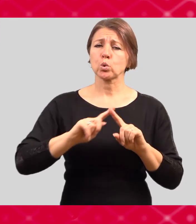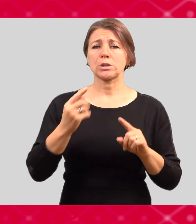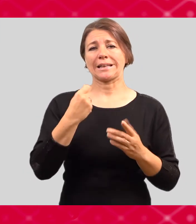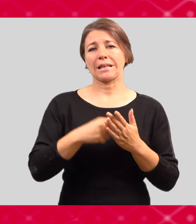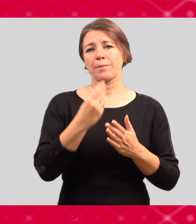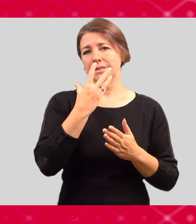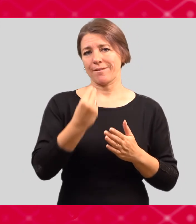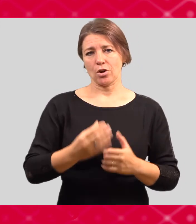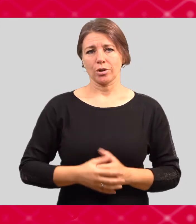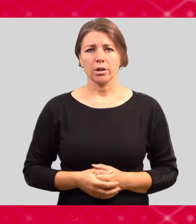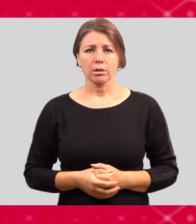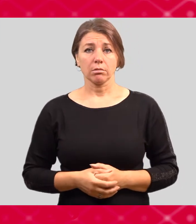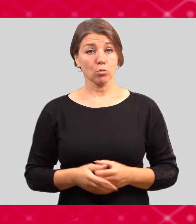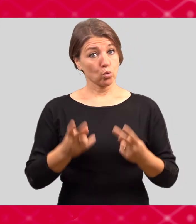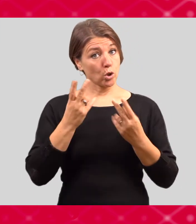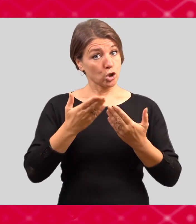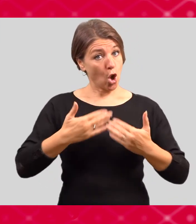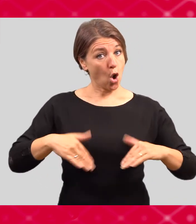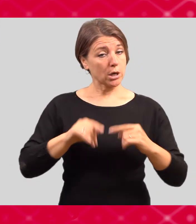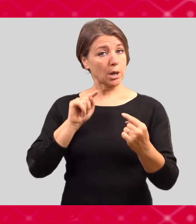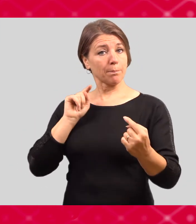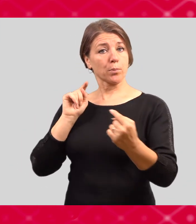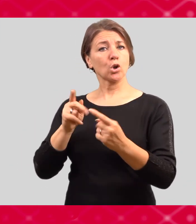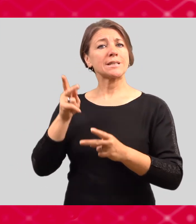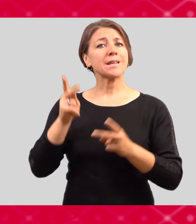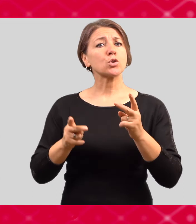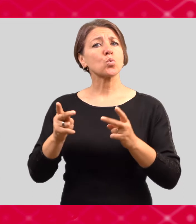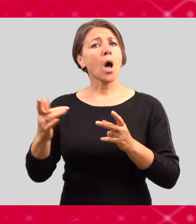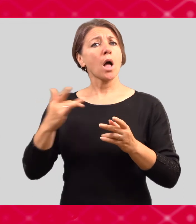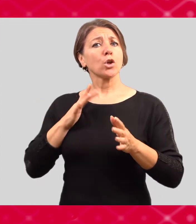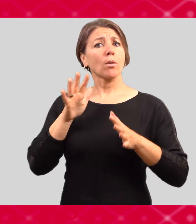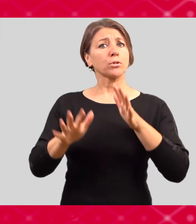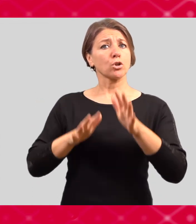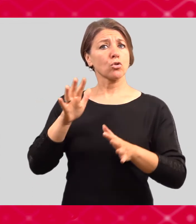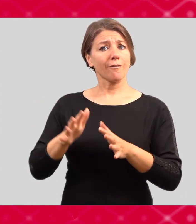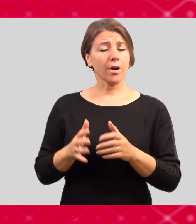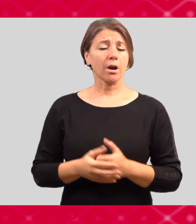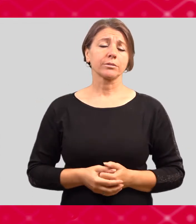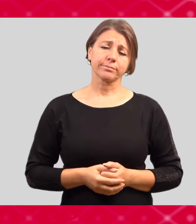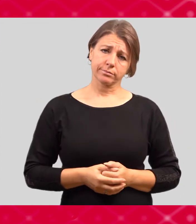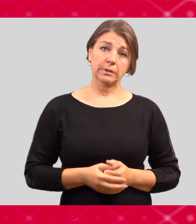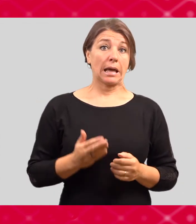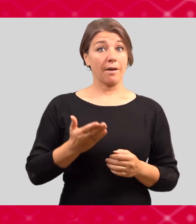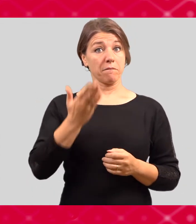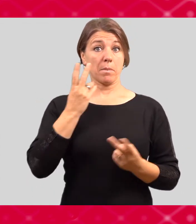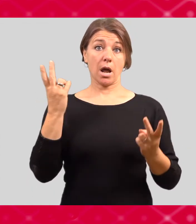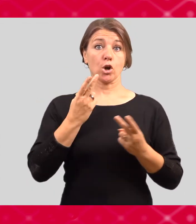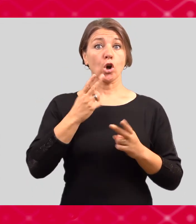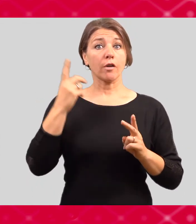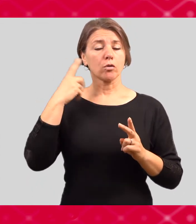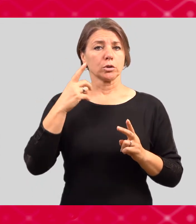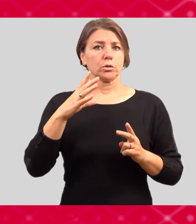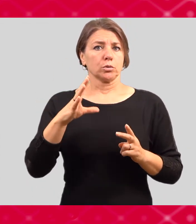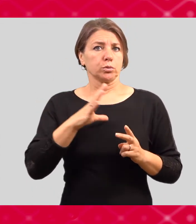denním pořádku, kdy spíše o to zachovat bezpečné prostředí pro všechny, kteří se na Karolové